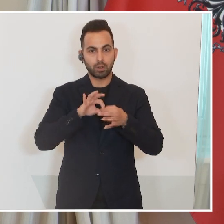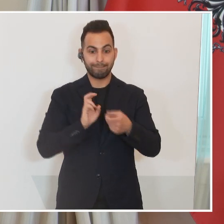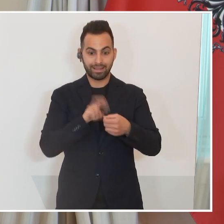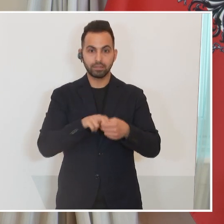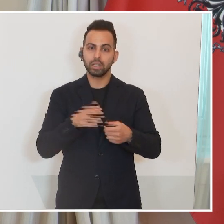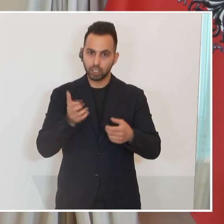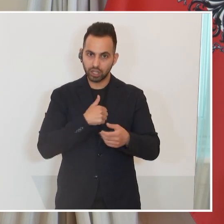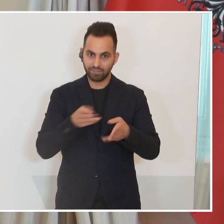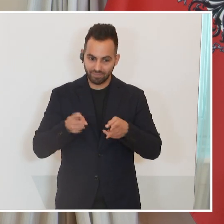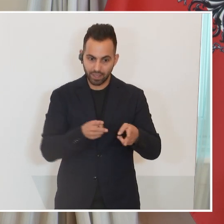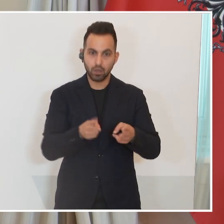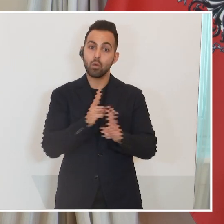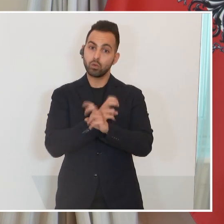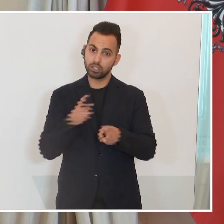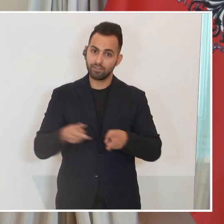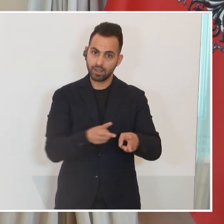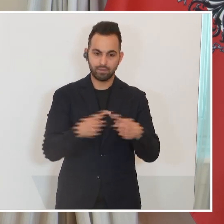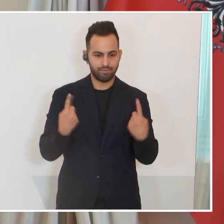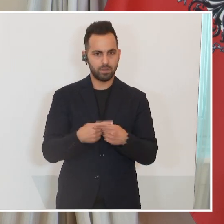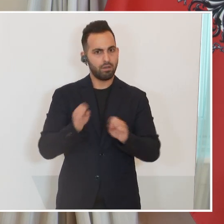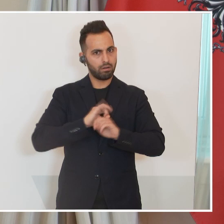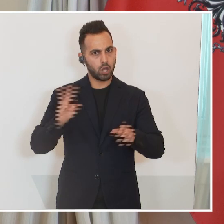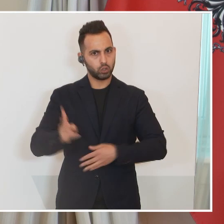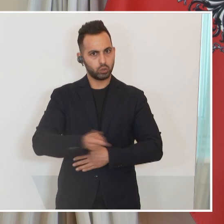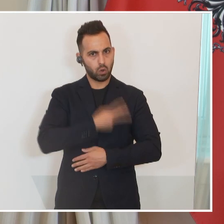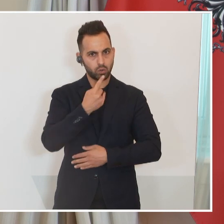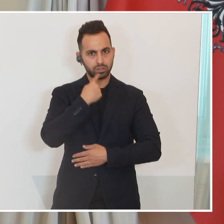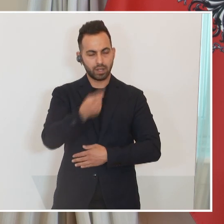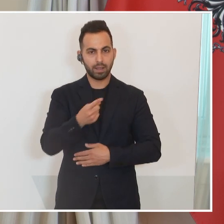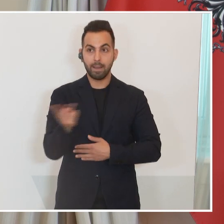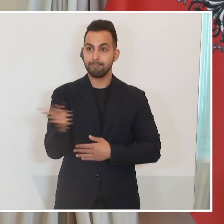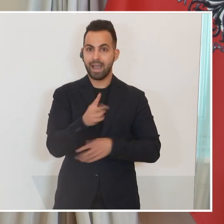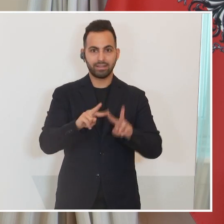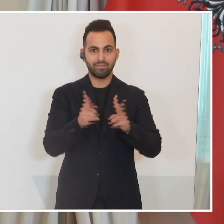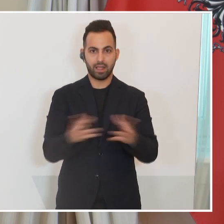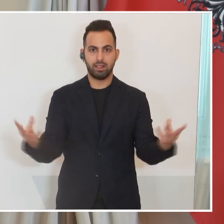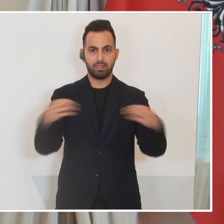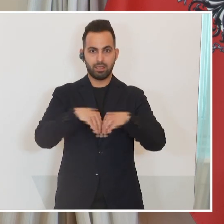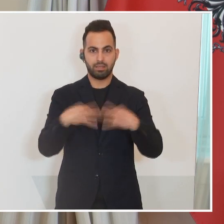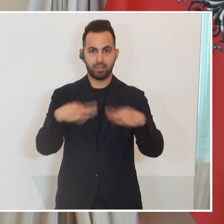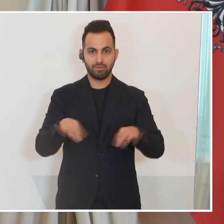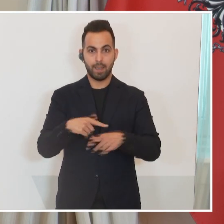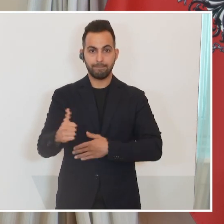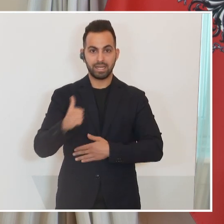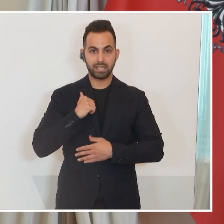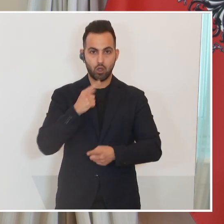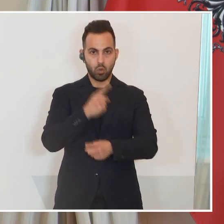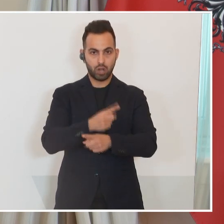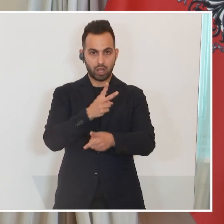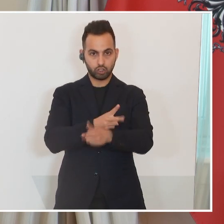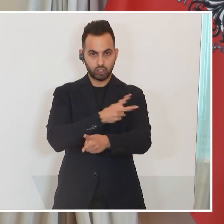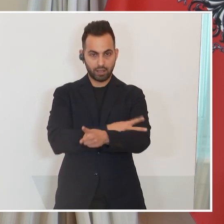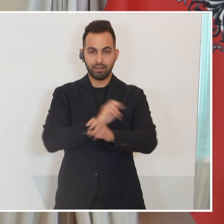der österreichische Weg, und ich glaube, so kann man ihn auch mit Stolz benennen, der eben diese beiden Welten zulässt, den eines militärisch neutralen Staates